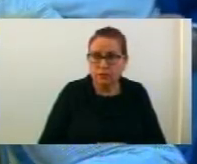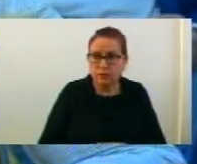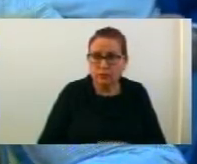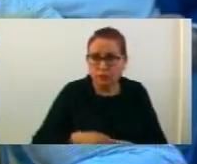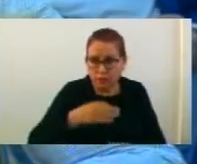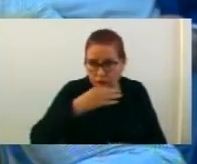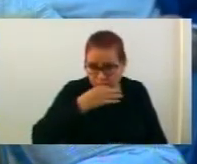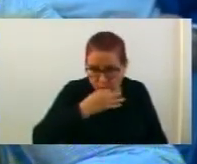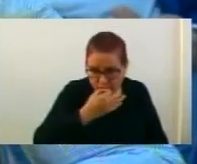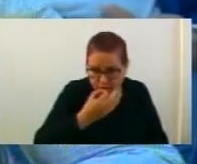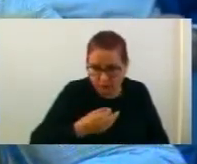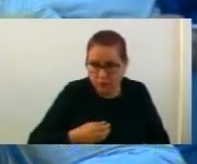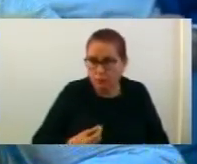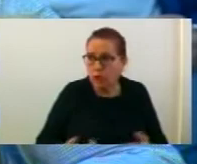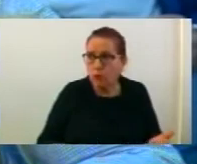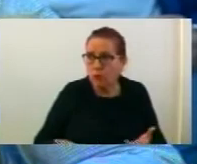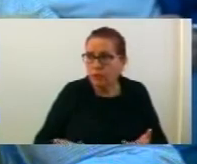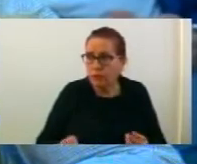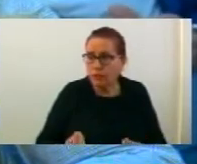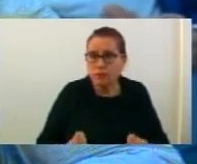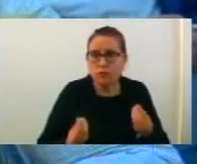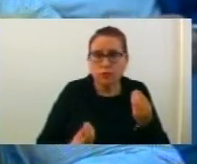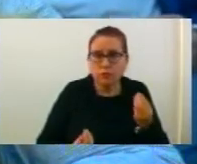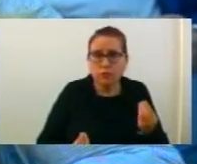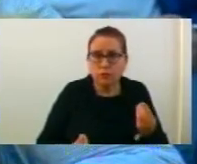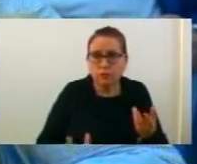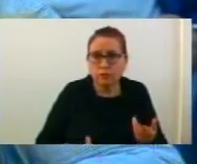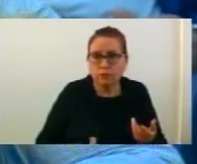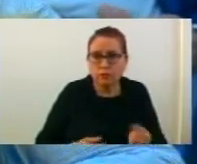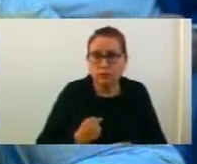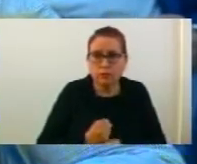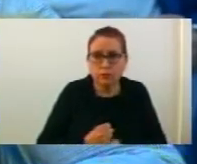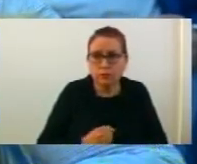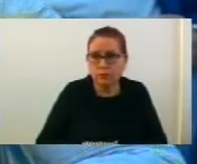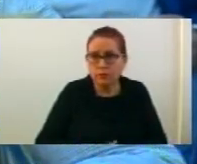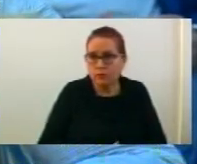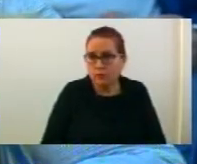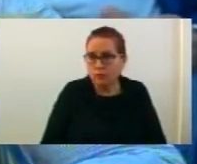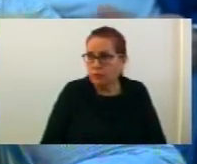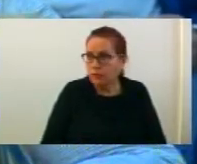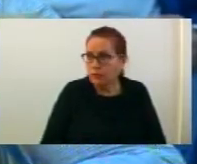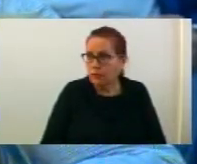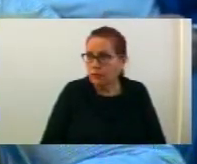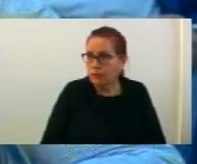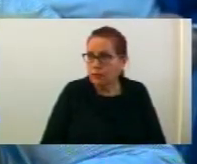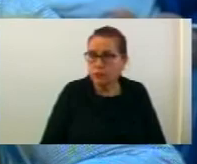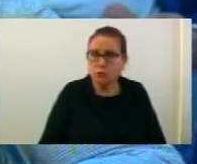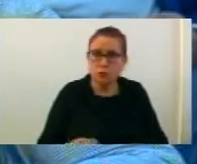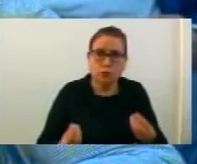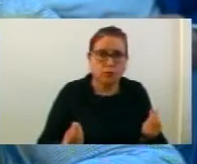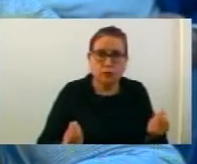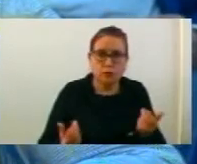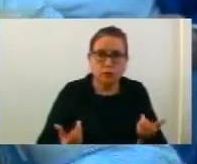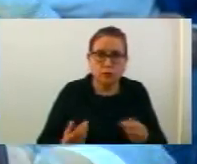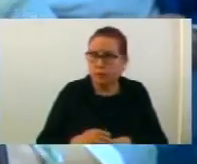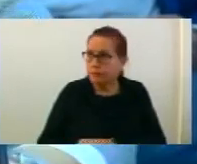известителот малко по-добро да ни образложи зашто се работи. Да ни даде добра аргументација зашто